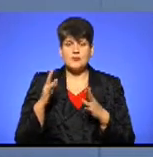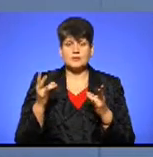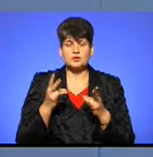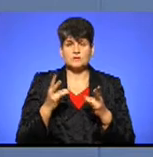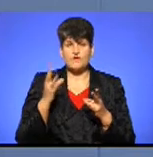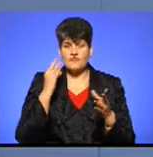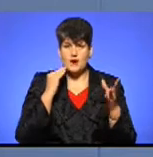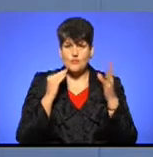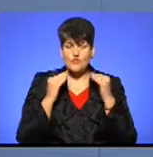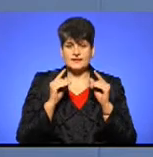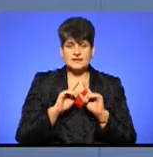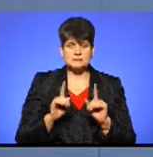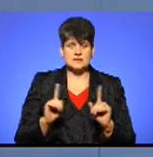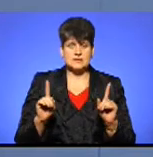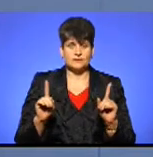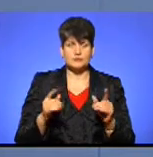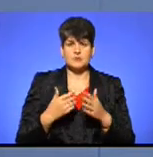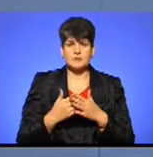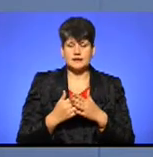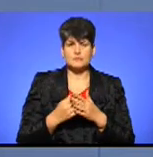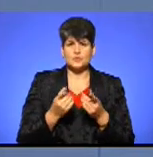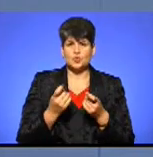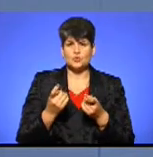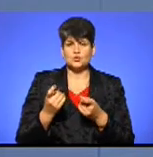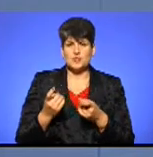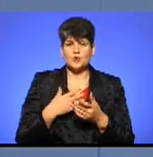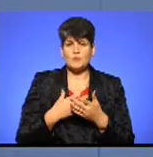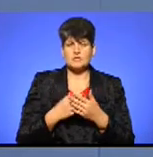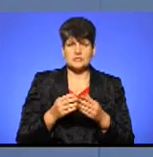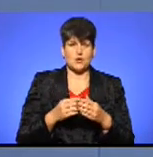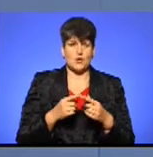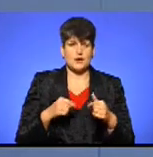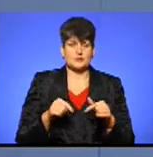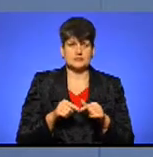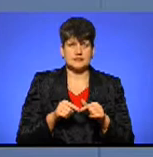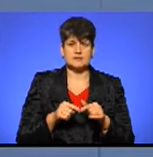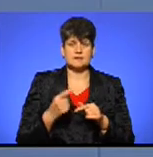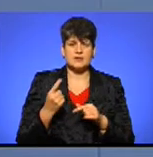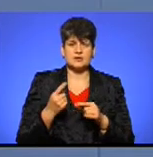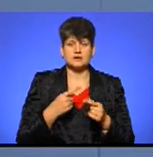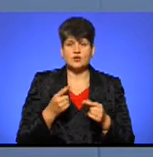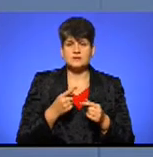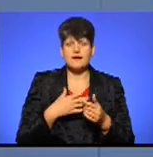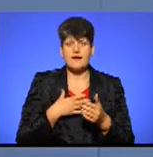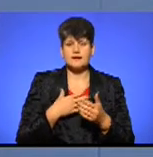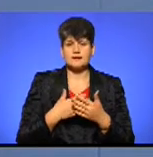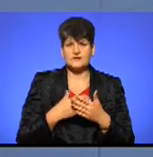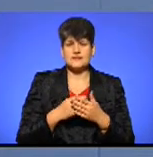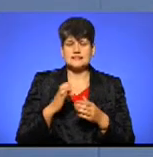врахувати специфіку. Наприклад, якби долучалися громадські організації. По-перше, тернопільський активний сектор